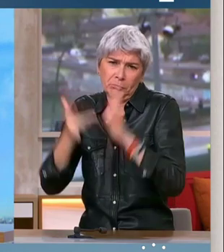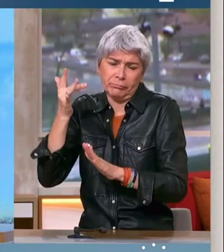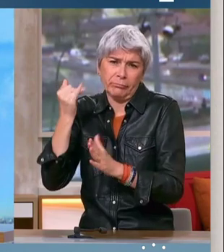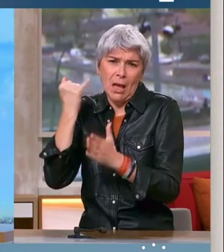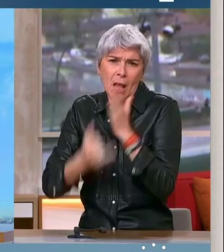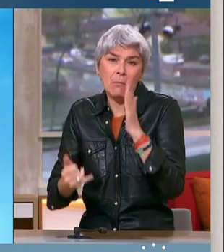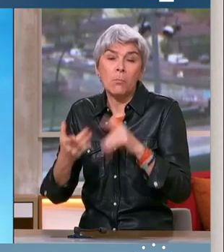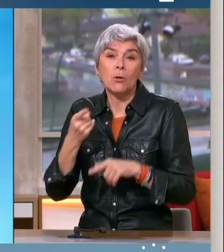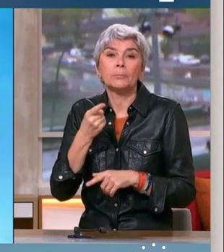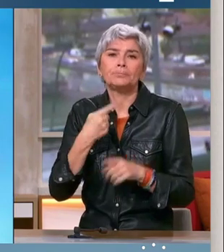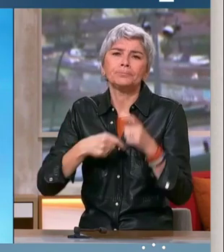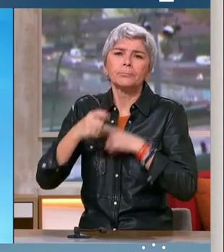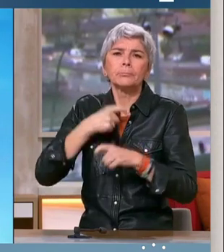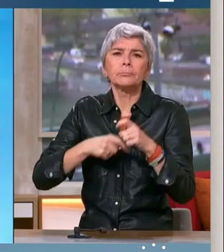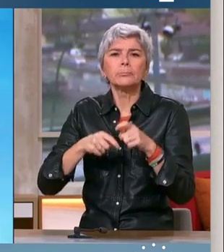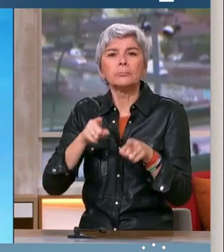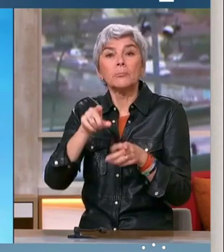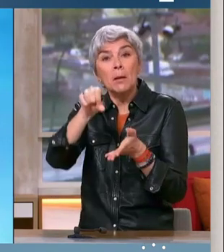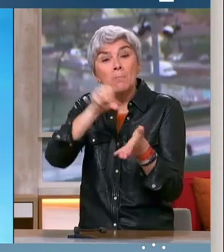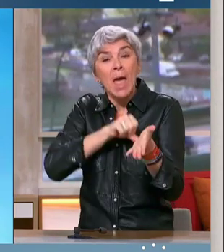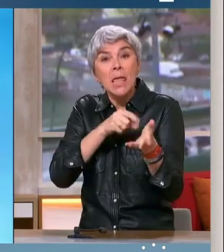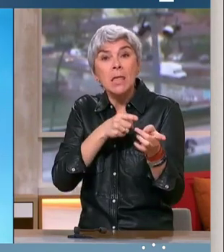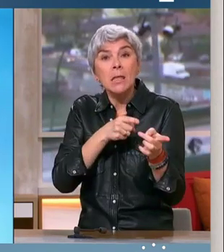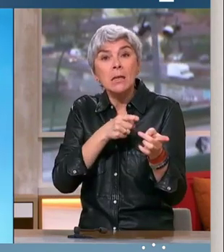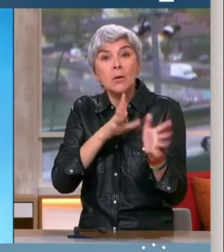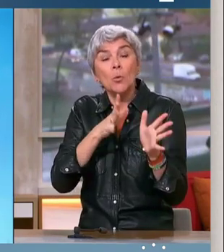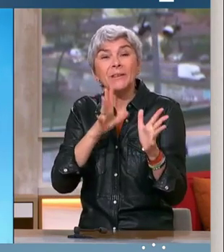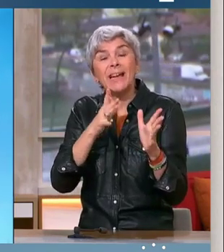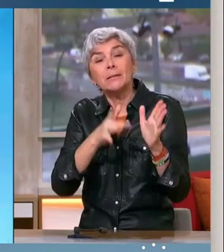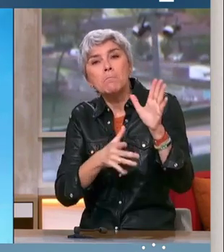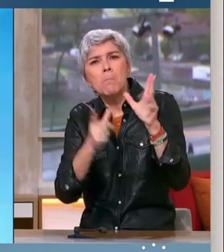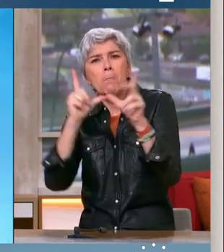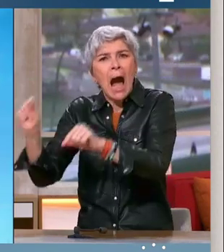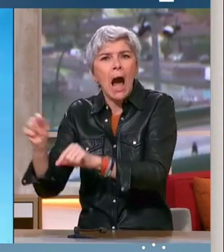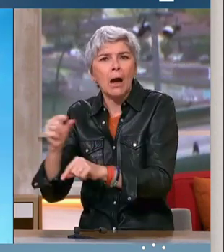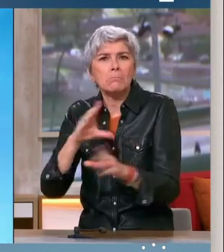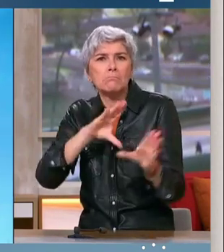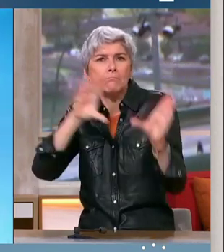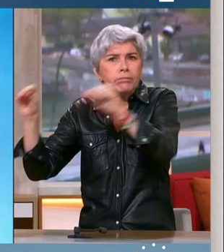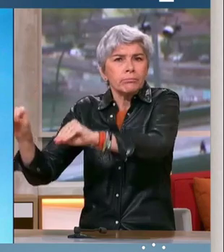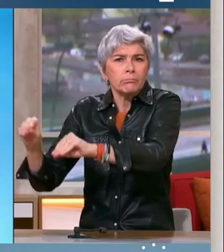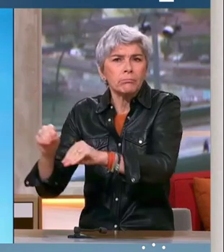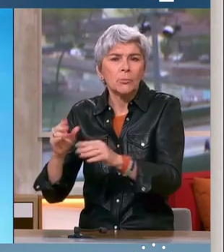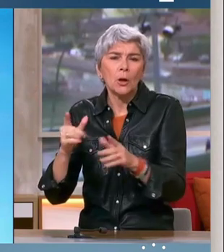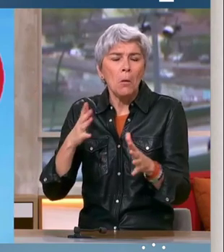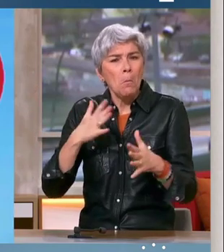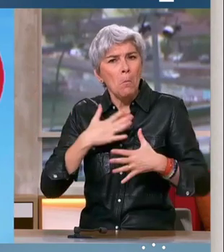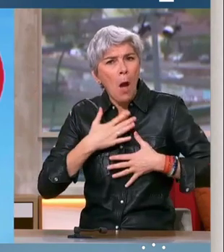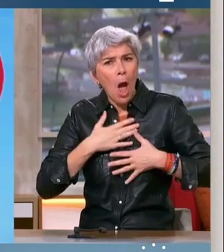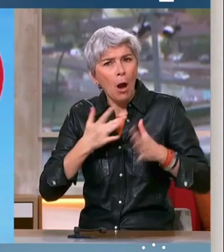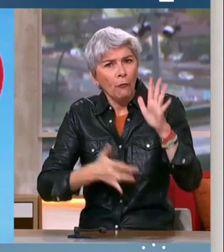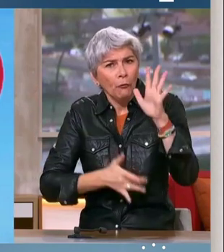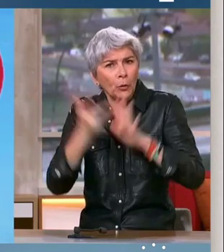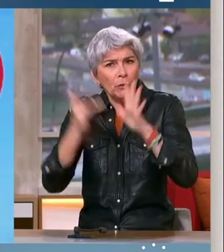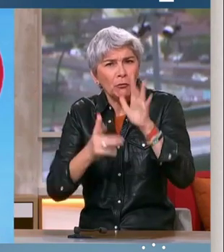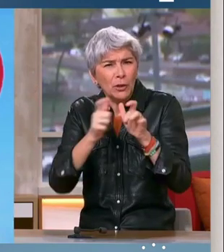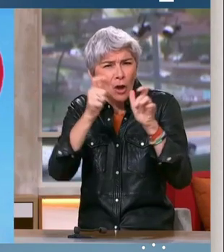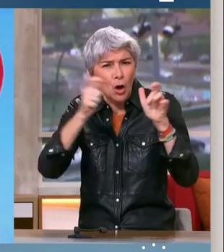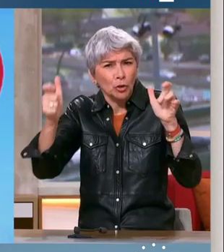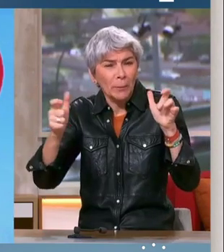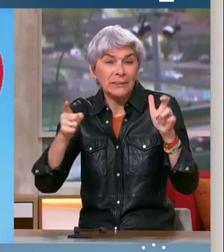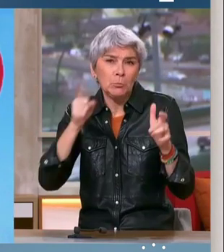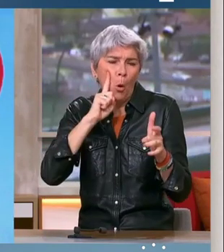M. Roussel, c'était où elles payent ou peut-être elles s'en vont pour certaines. Est-ce que vous ne craignez pas qu'il y une fuite, finalement, des grandes entreprises que vous